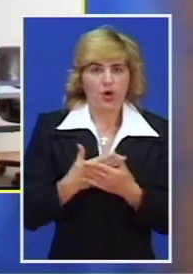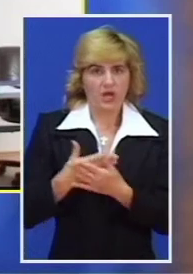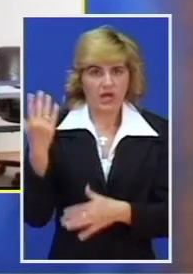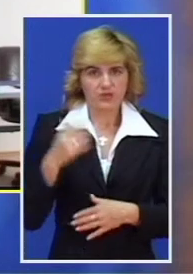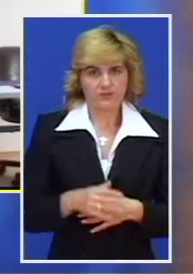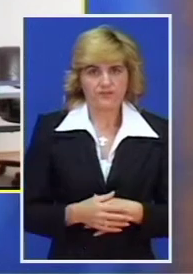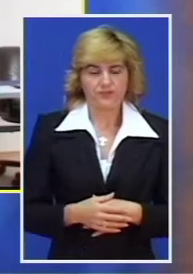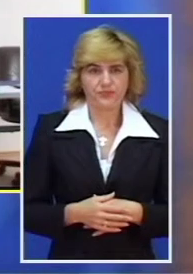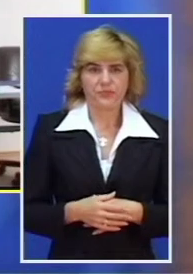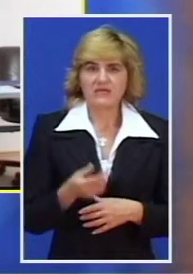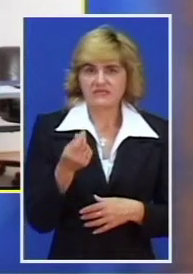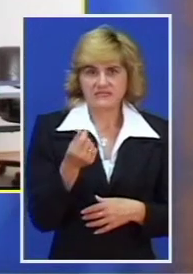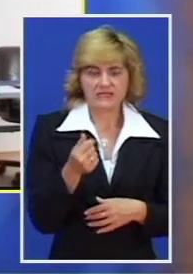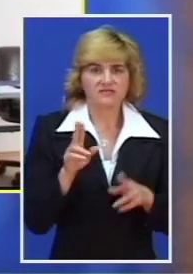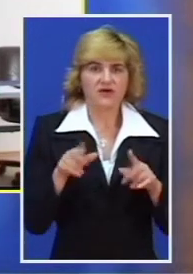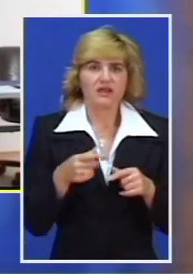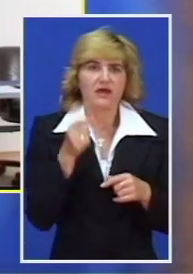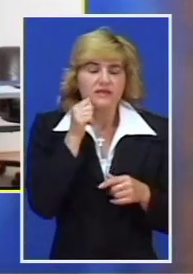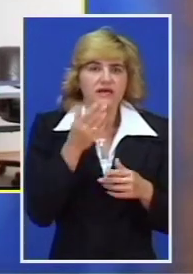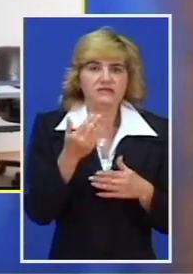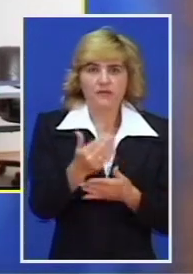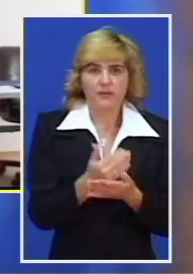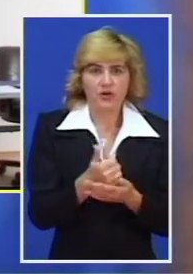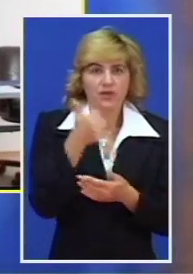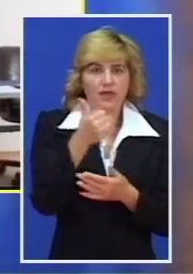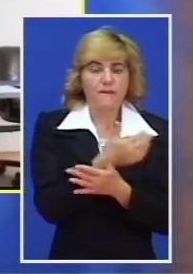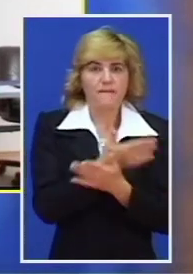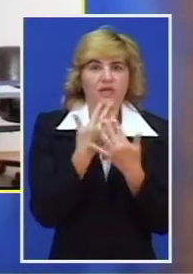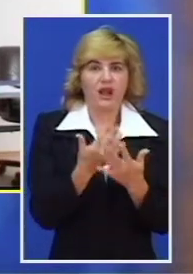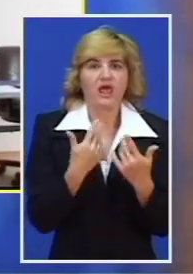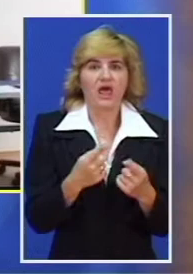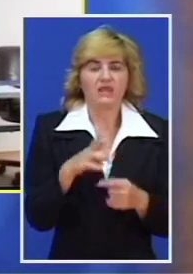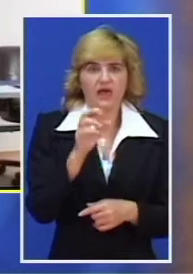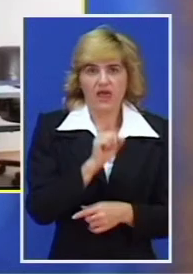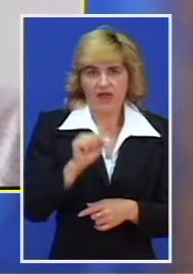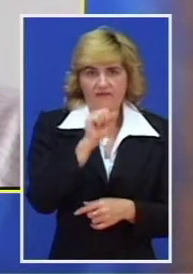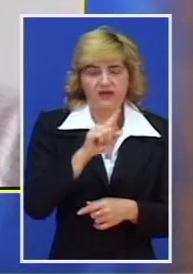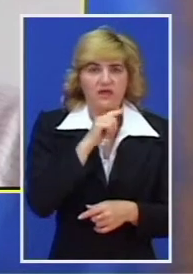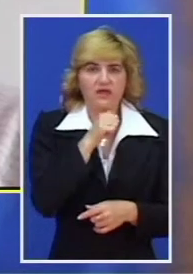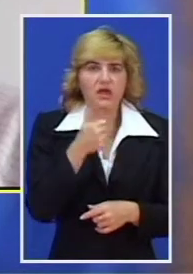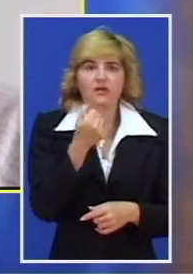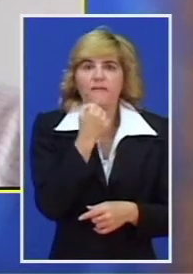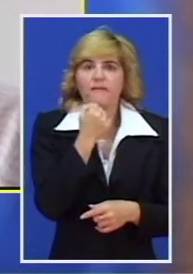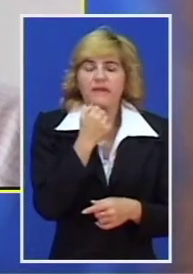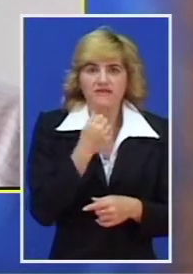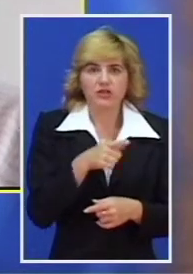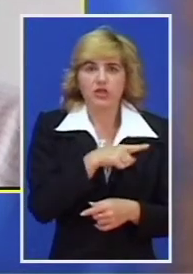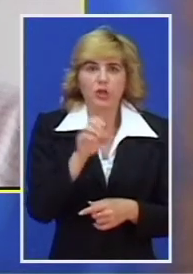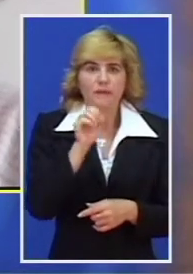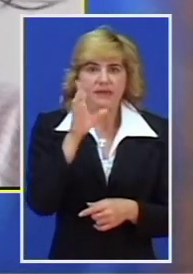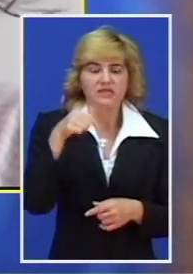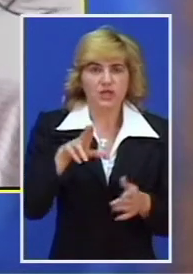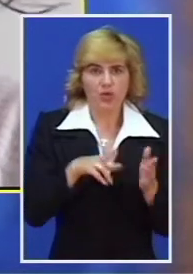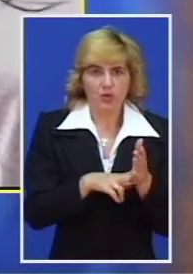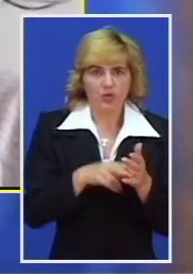Sredstva za nacionalni investicijeni program u visini od 1 milijarde euro obezbeđena su od privatizacijonih prihoda, a do 15. juna dokada je